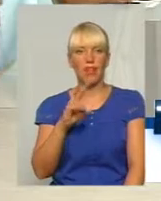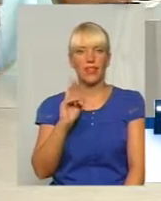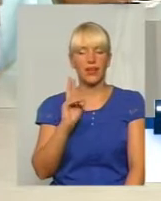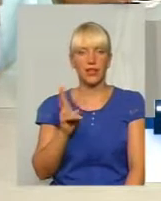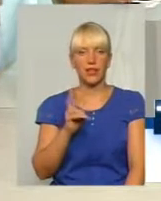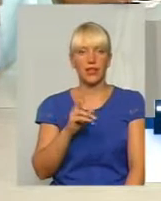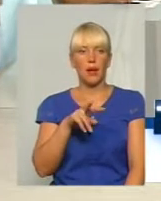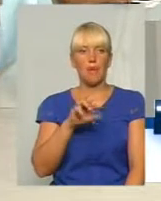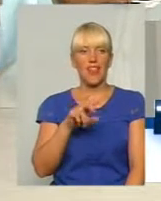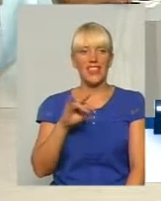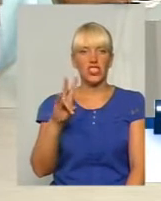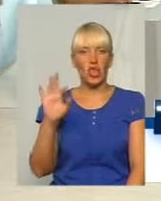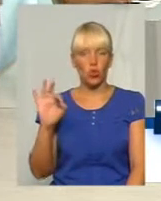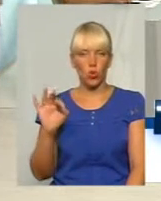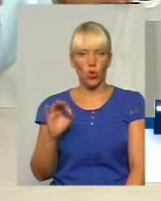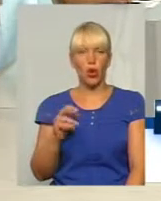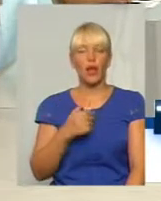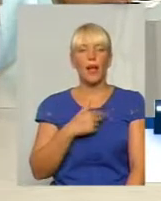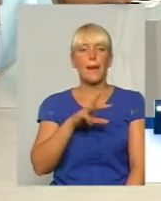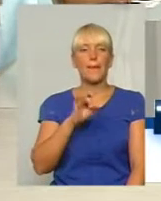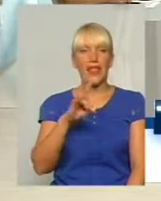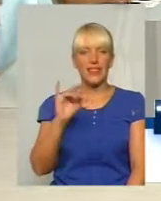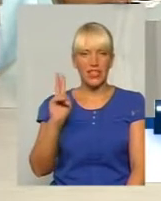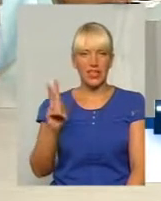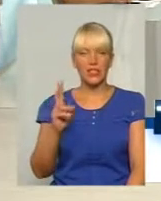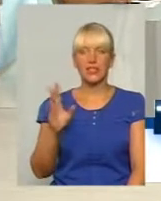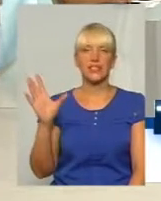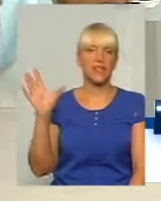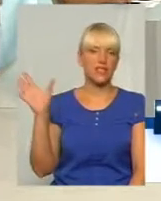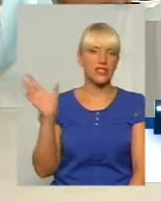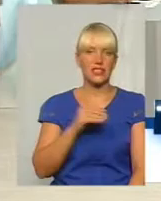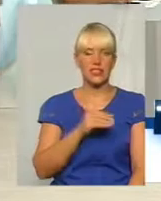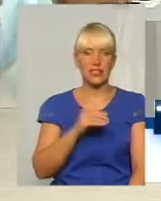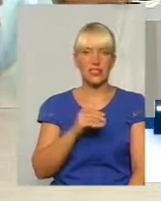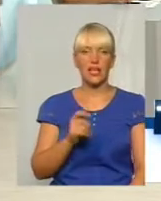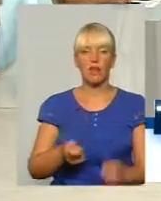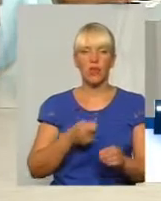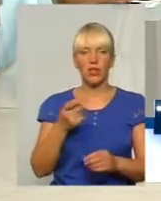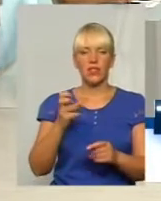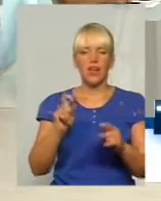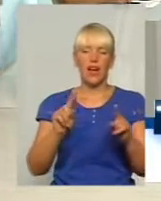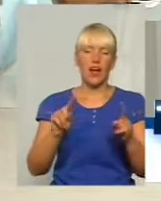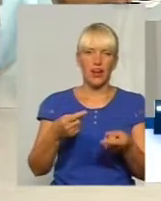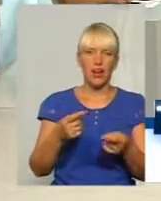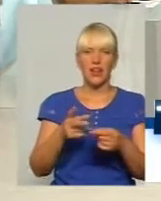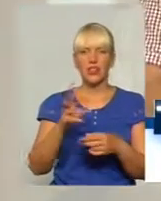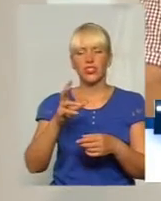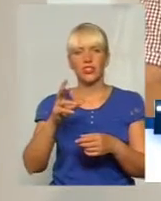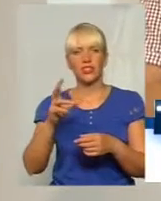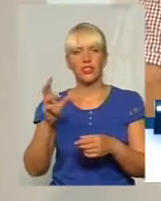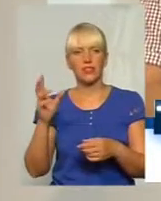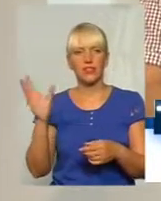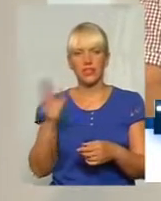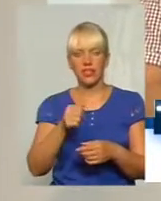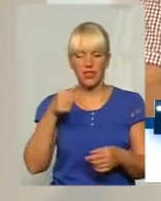Сергій Мельник за всі подання, їх всього було, здається, 11, бо там ще ж були подання не тільки на притягнення, а на арешт, на затримання. Завжди тиснув